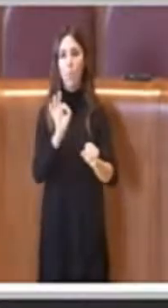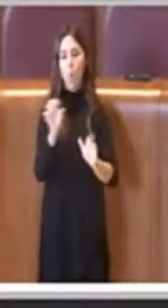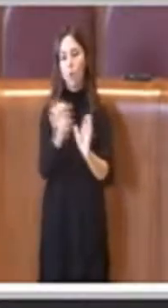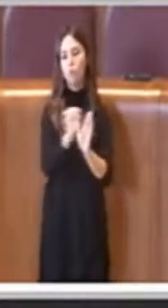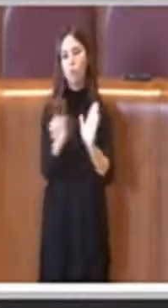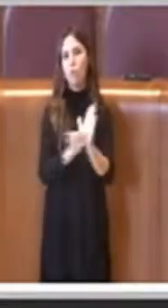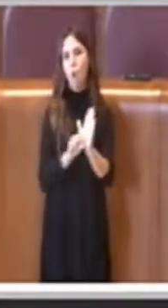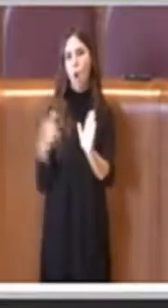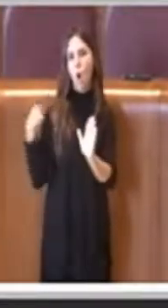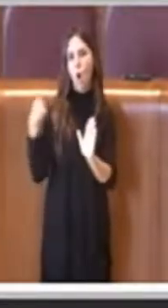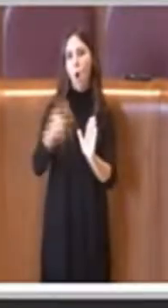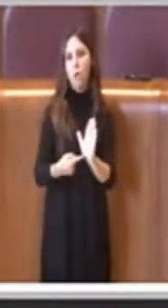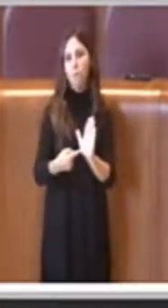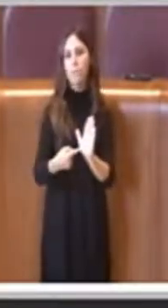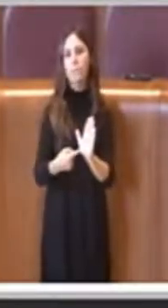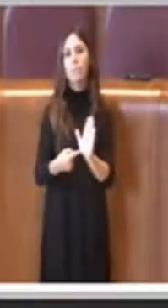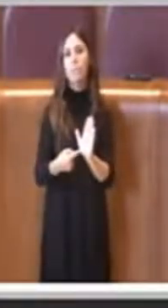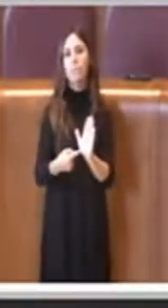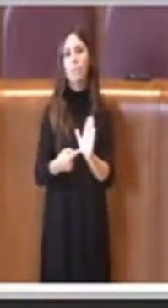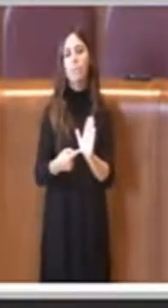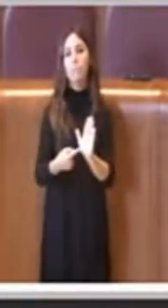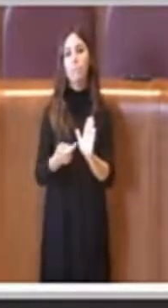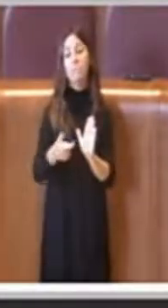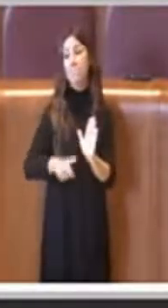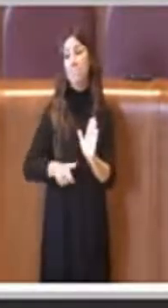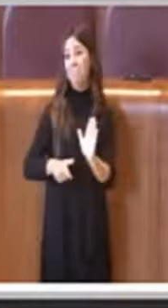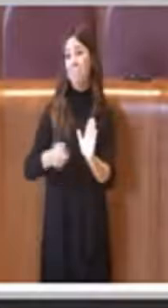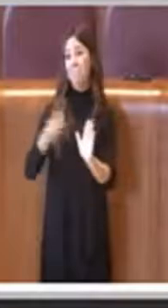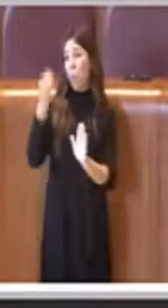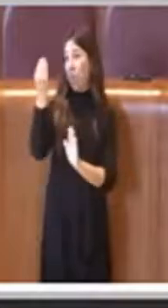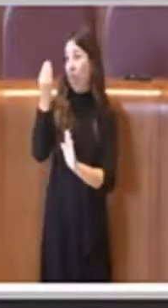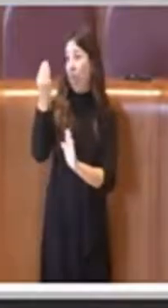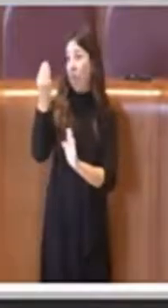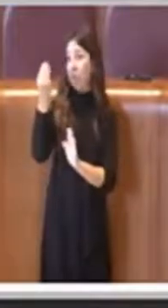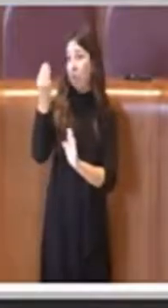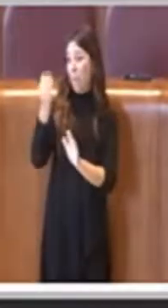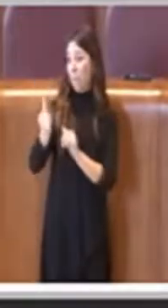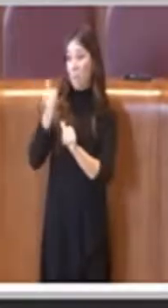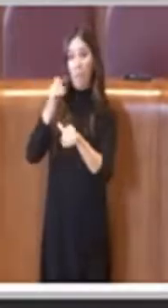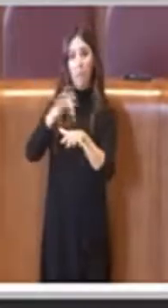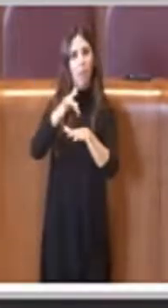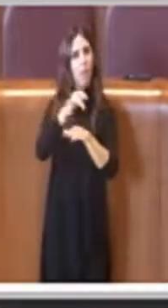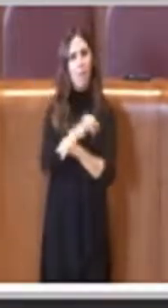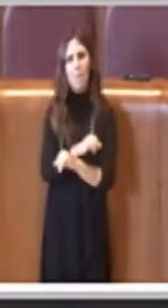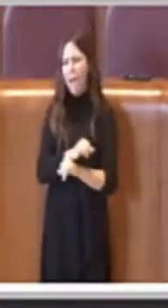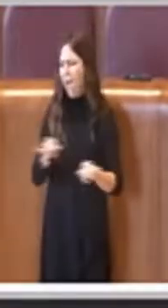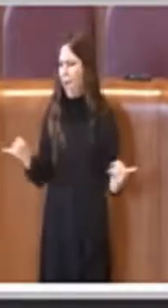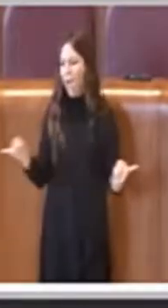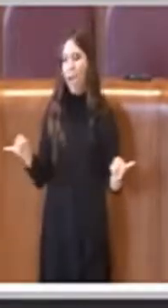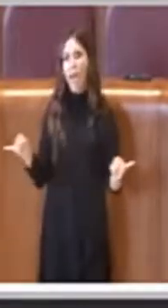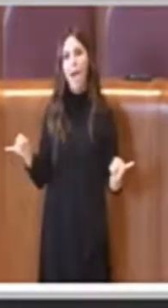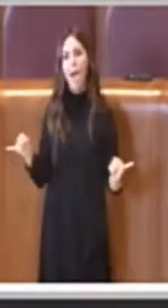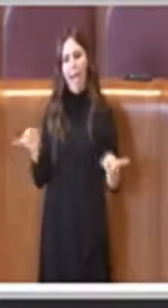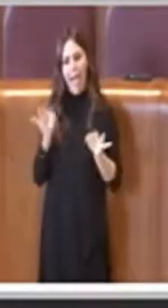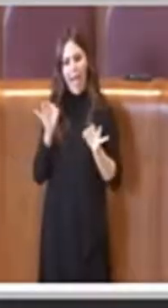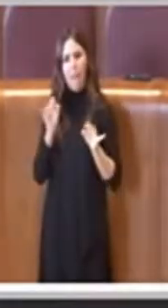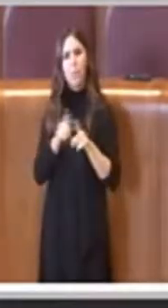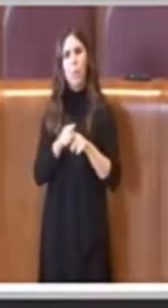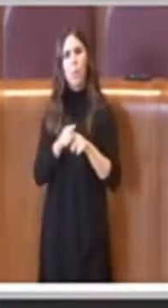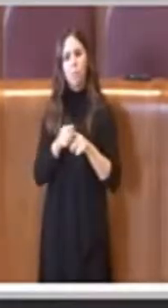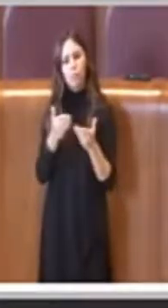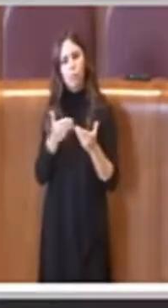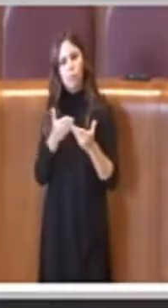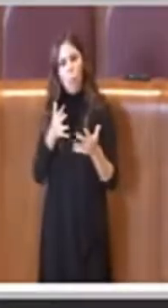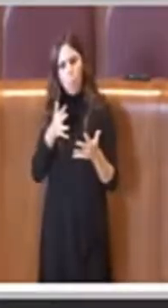svolta perché penso mai nessuno era arrivato così a fondo, una questione